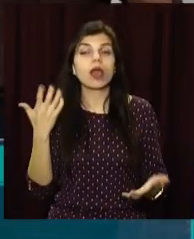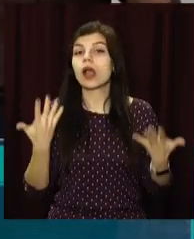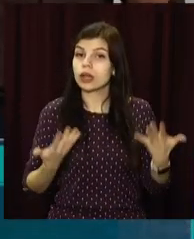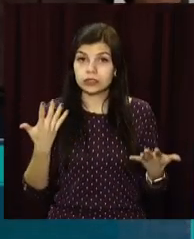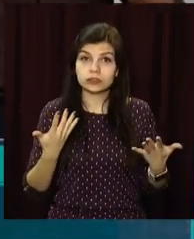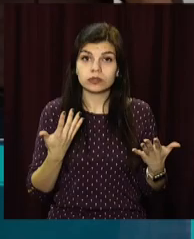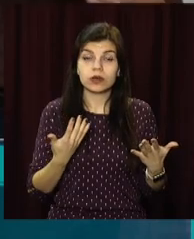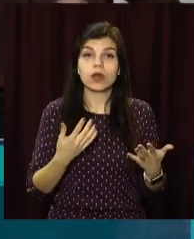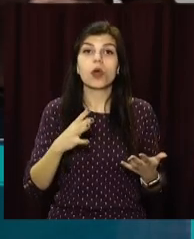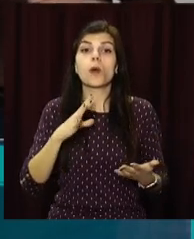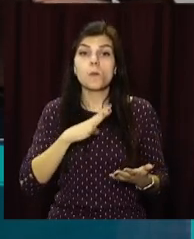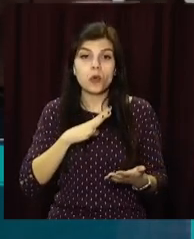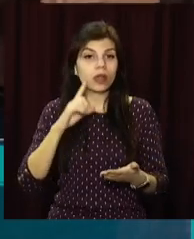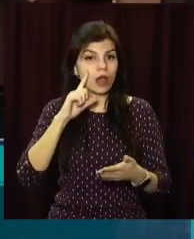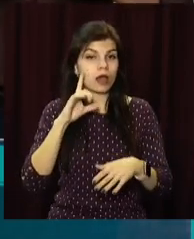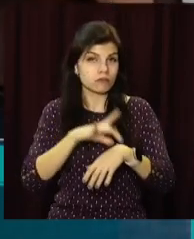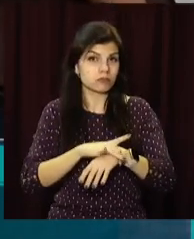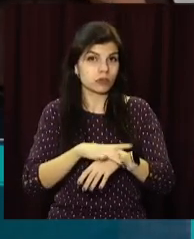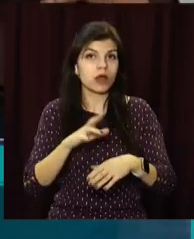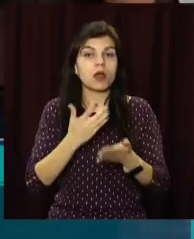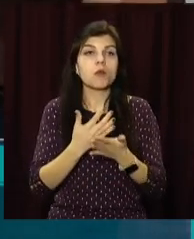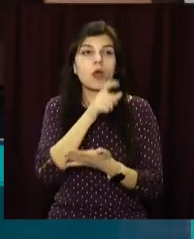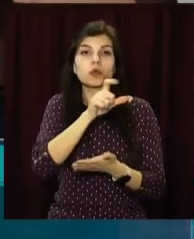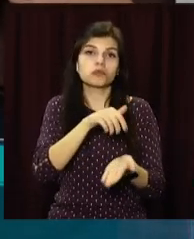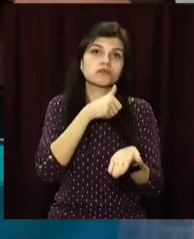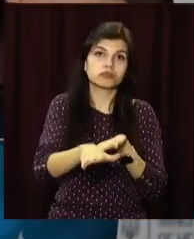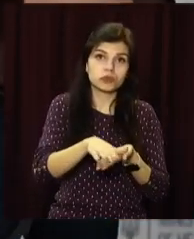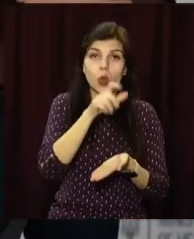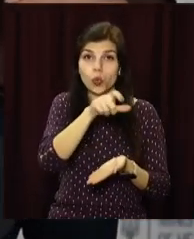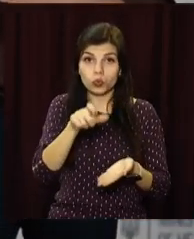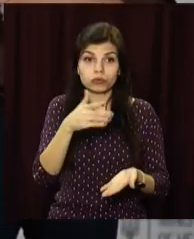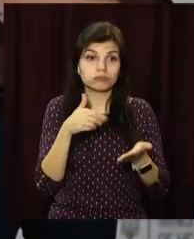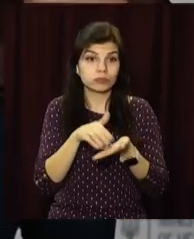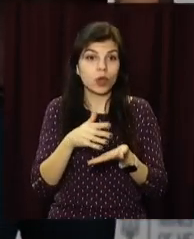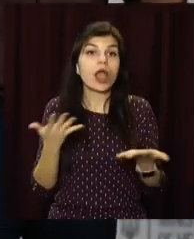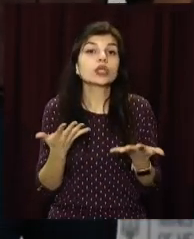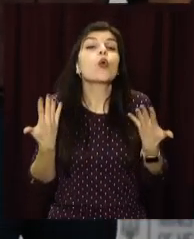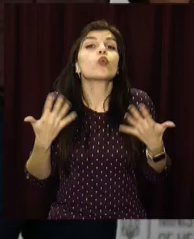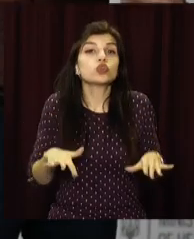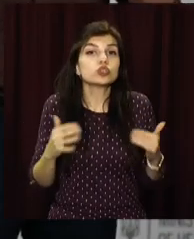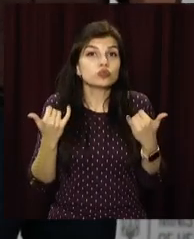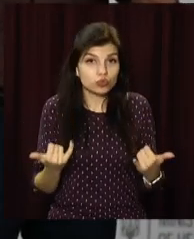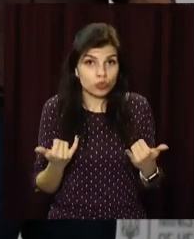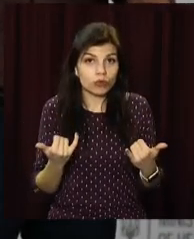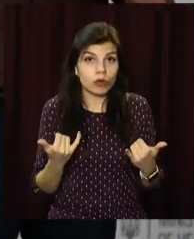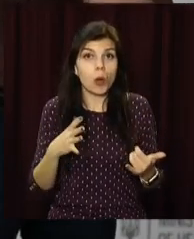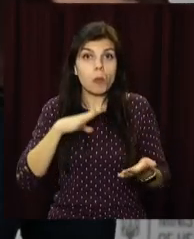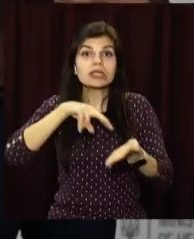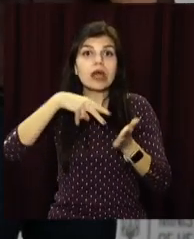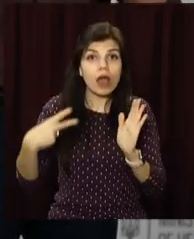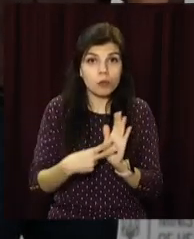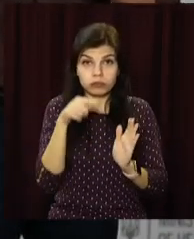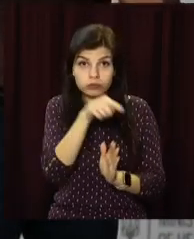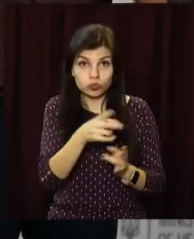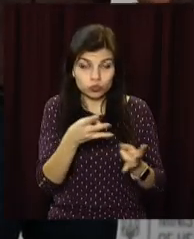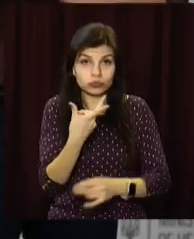якщо була зафіксована відмова від вакцинації тих людей, яких уже сьогодні було заплановано